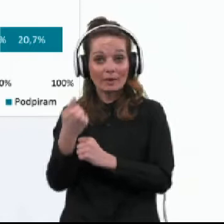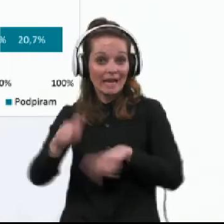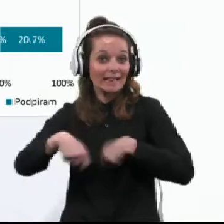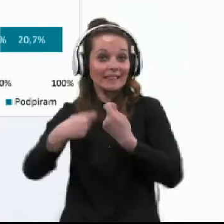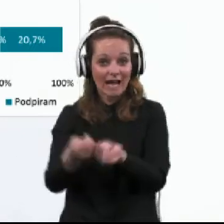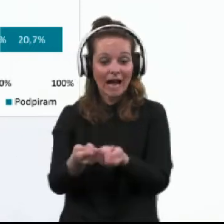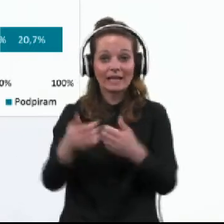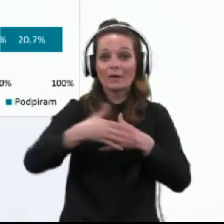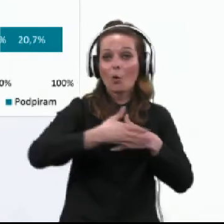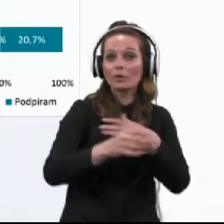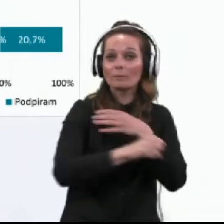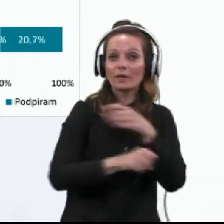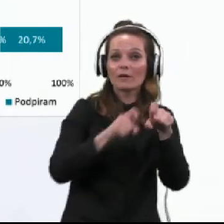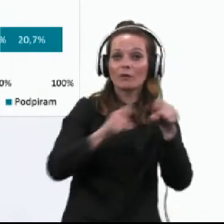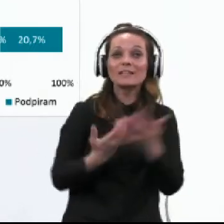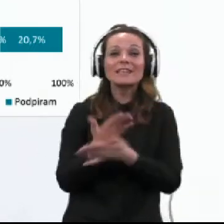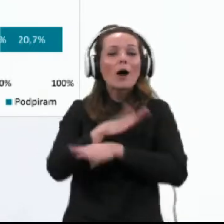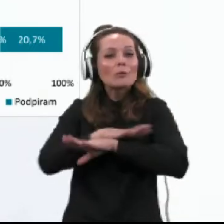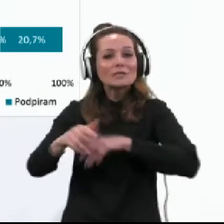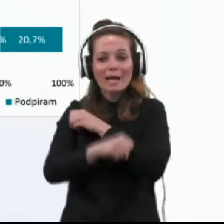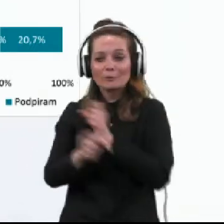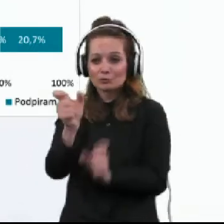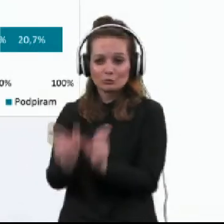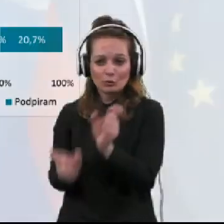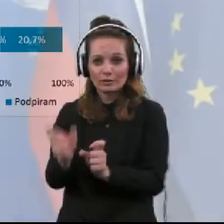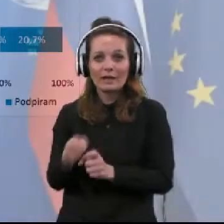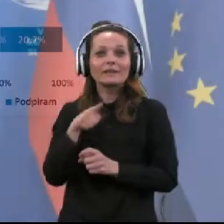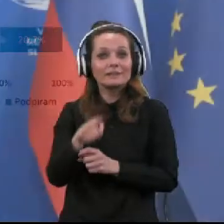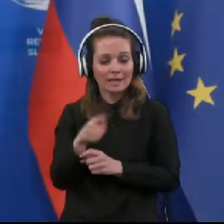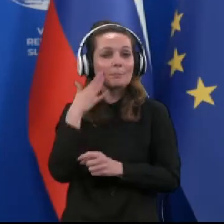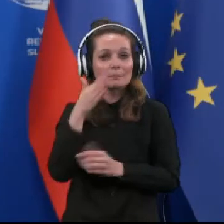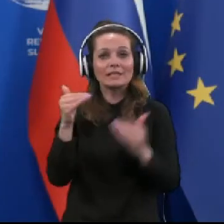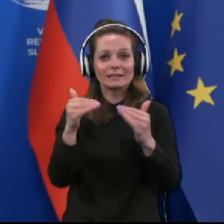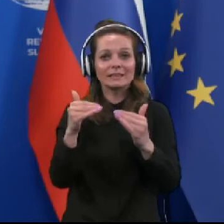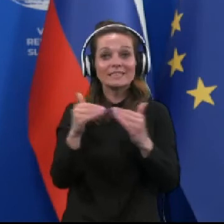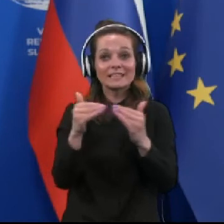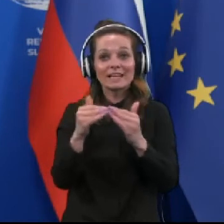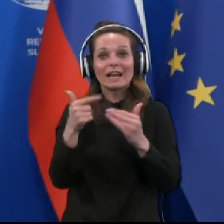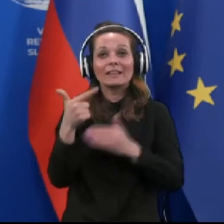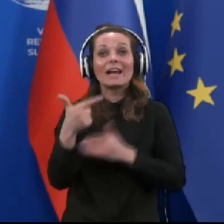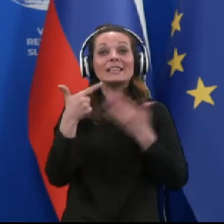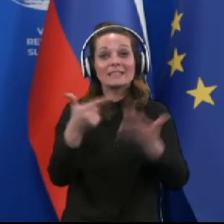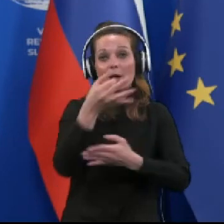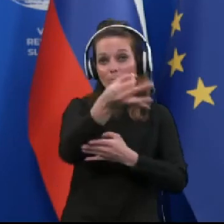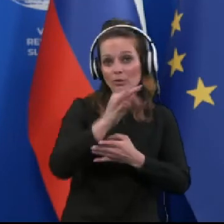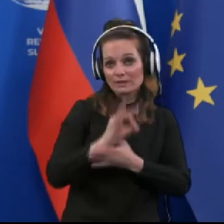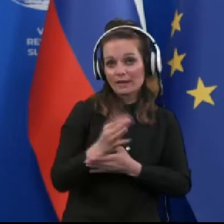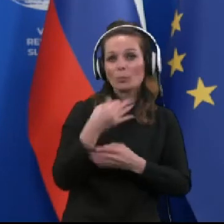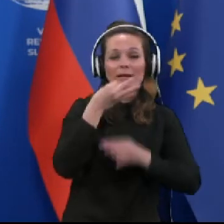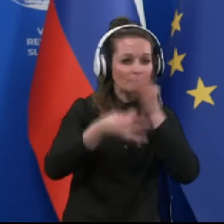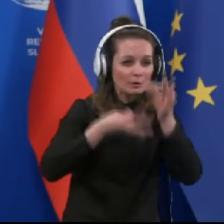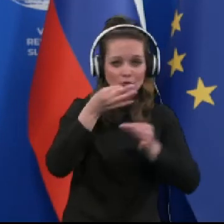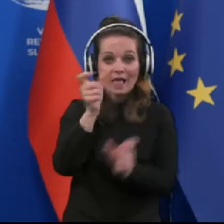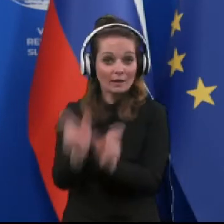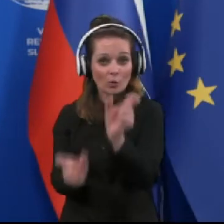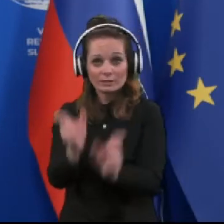odprtju fakultet za vse študente, s tem se bistrinjala 72% anketiranih oseb,